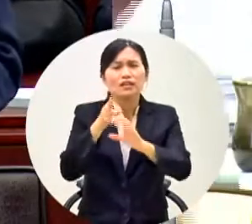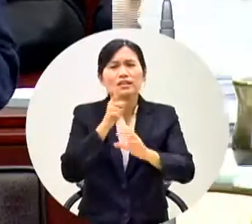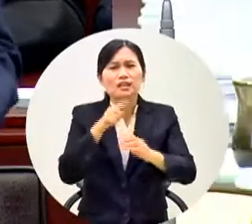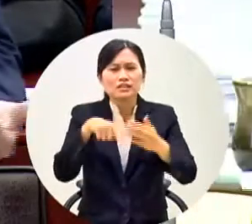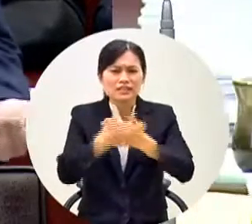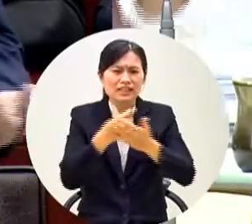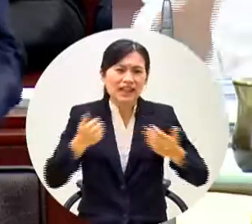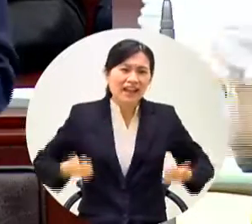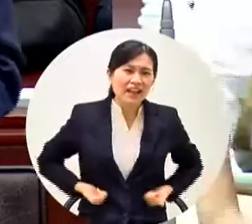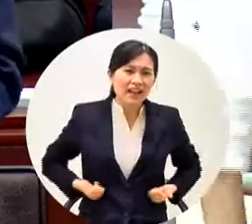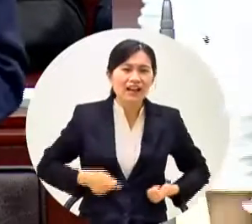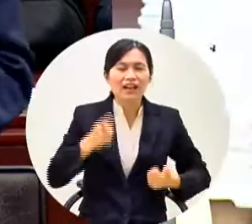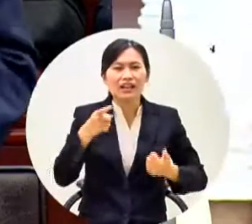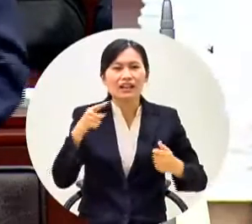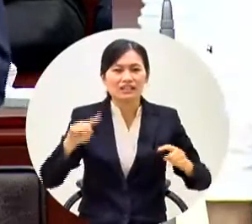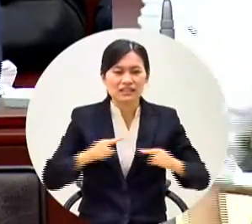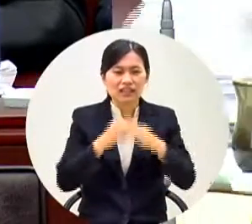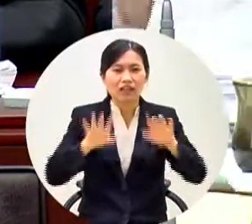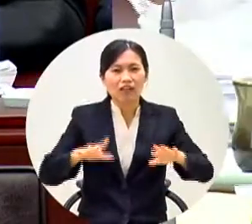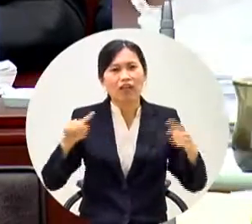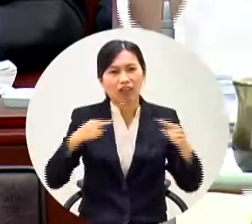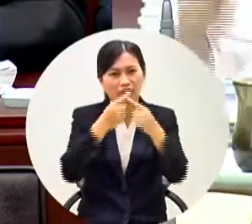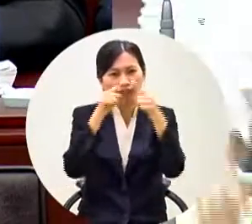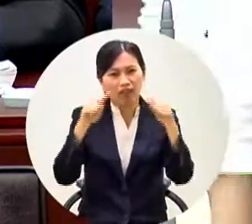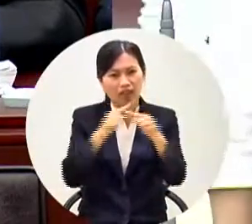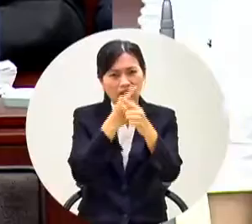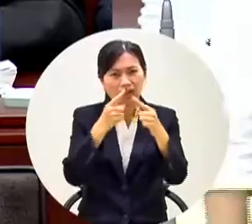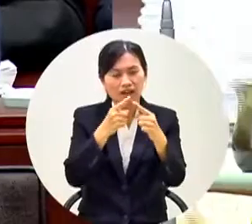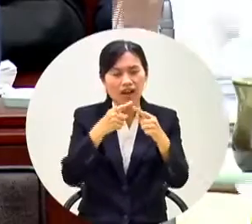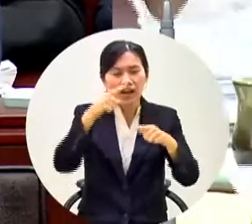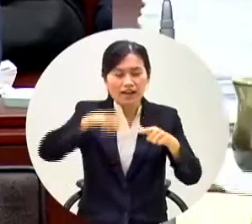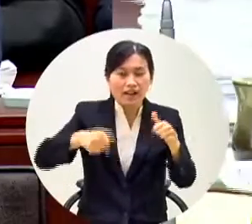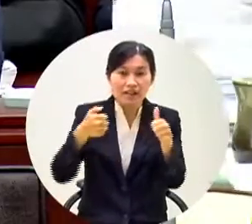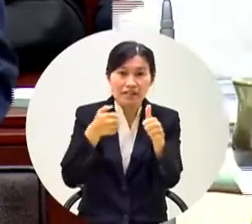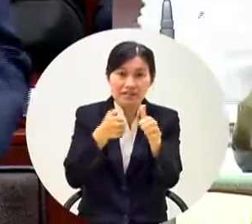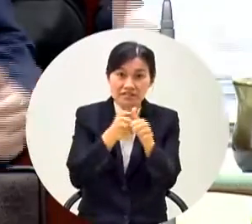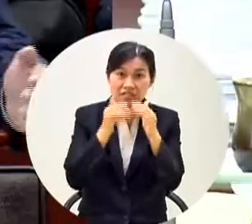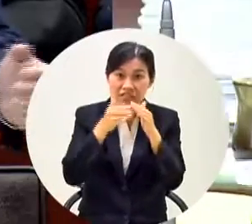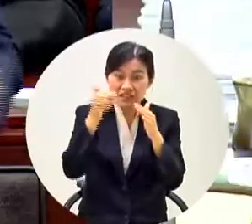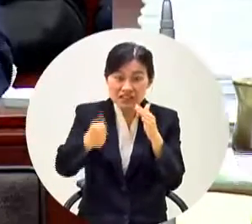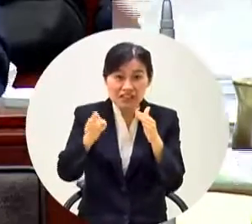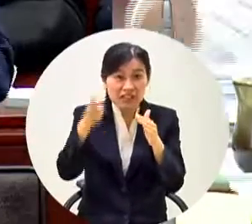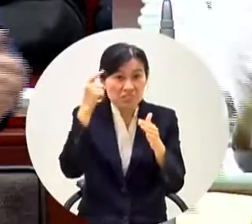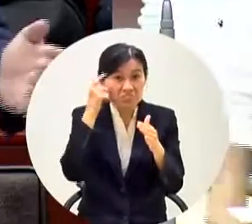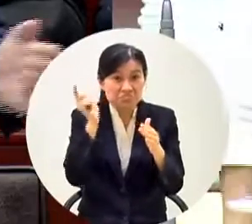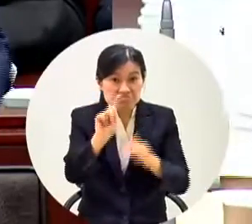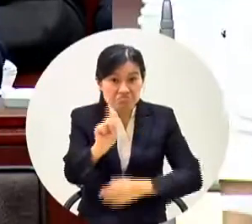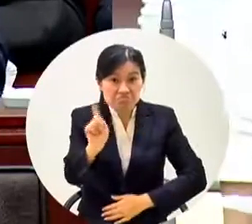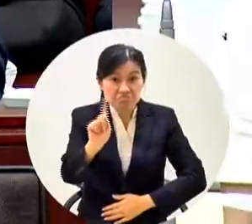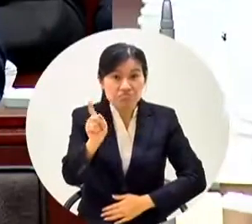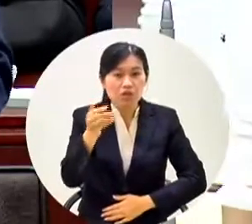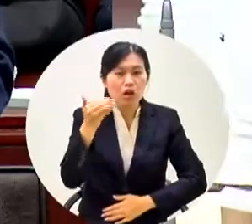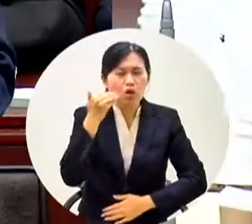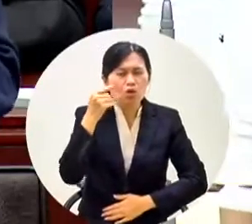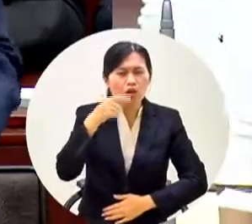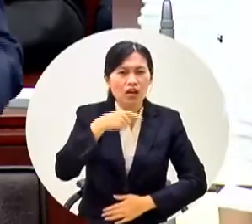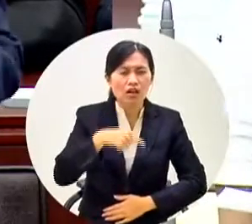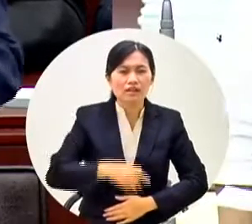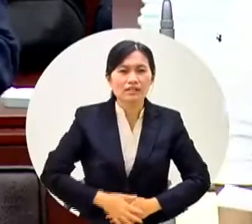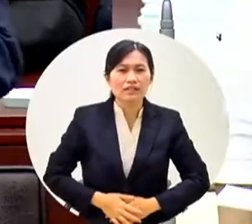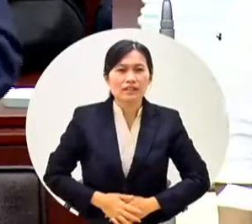做市長我們幽默一點好不好葉副市長那麼你的意思說如果他去賣搖搖